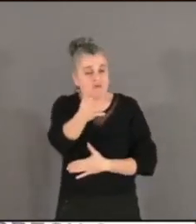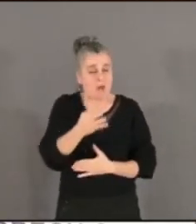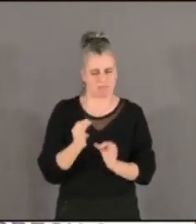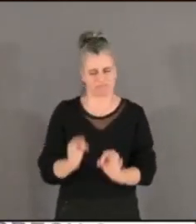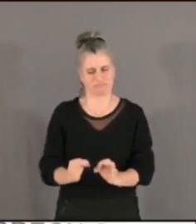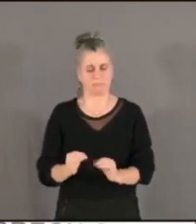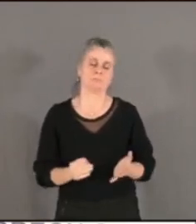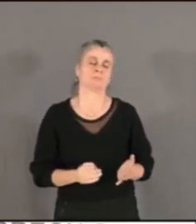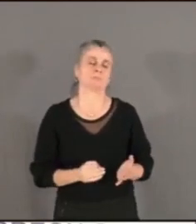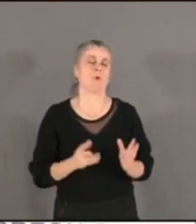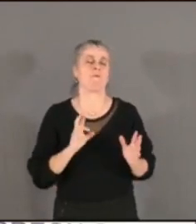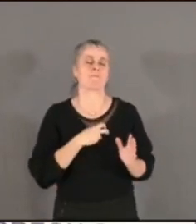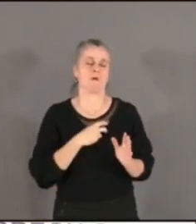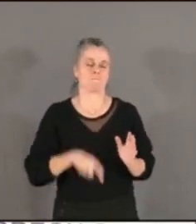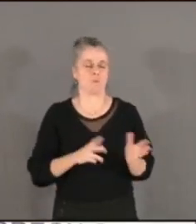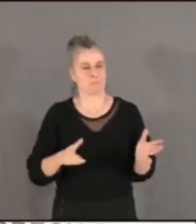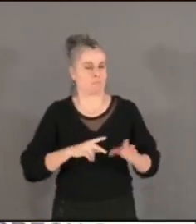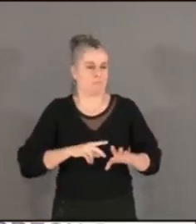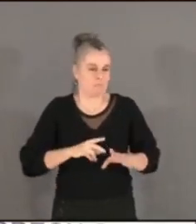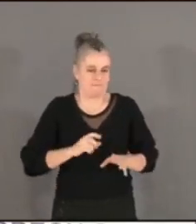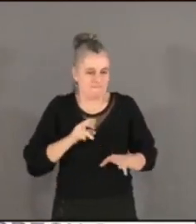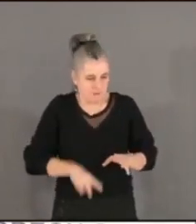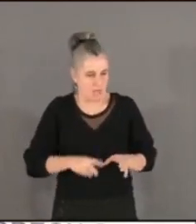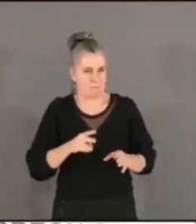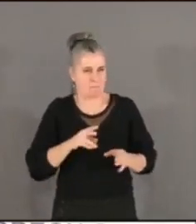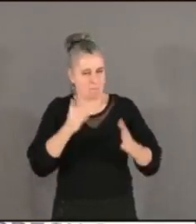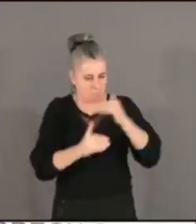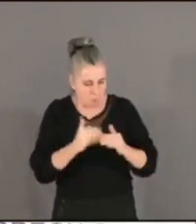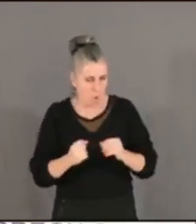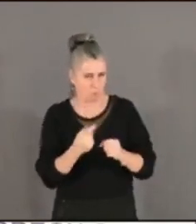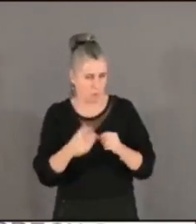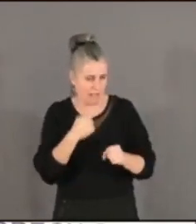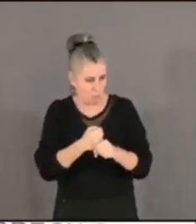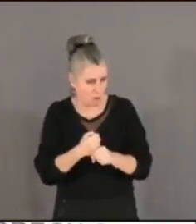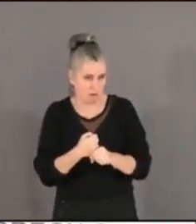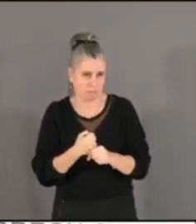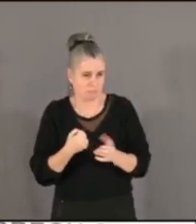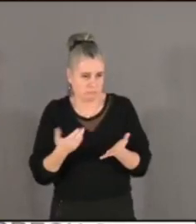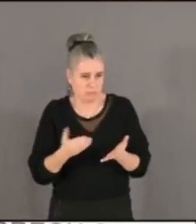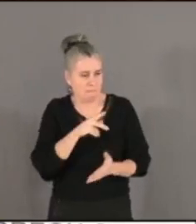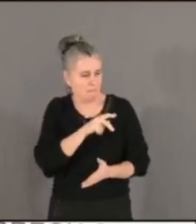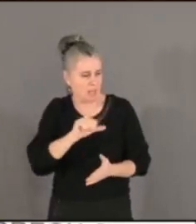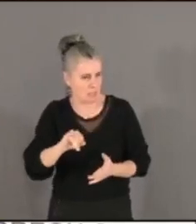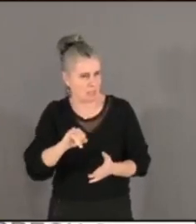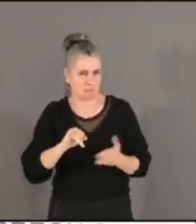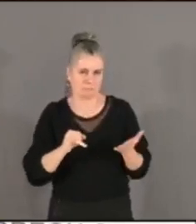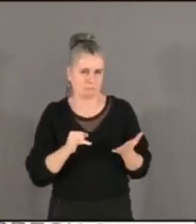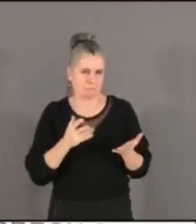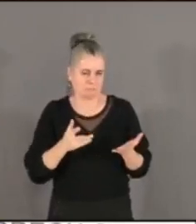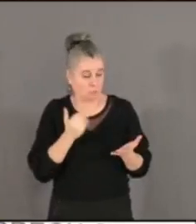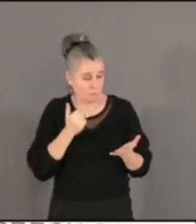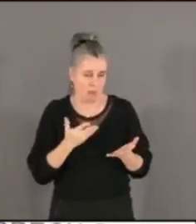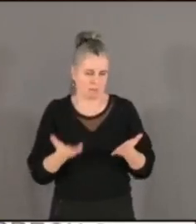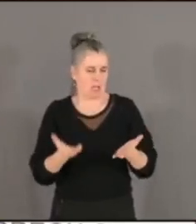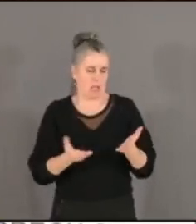pluriannuel d'investissement, le fameux PPI, pour que ce type de structure soit efficient. Enfin, quel est le montant des